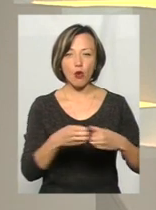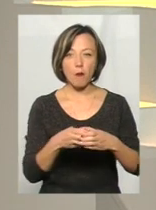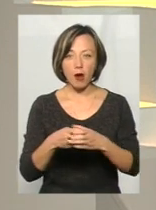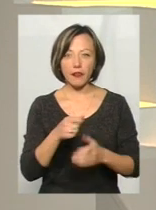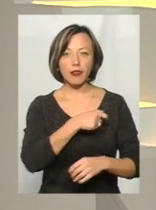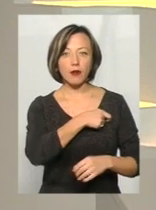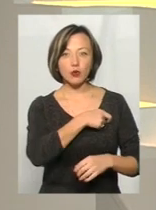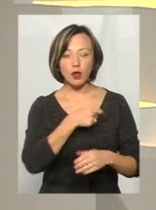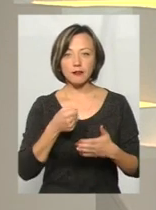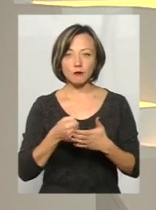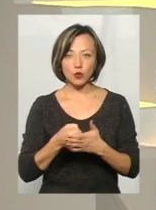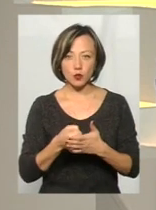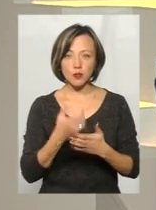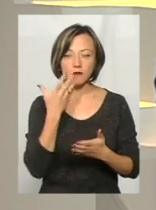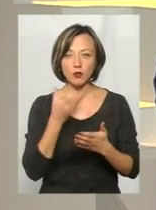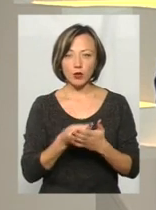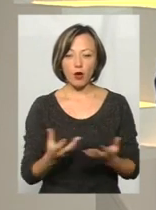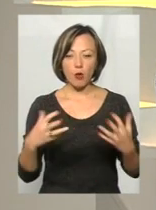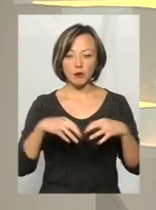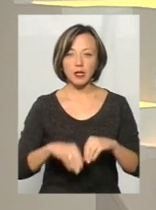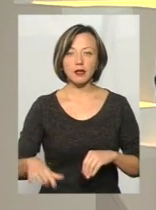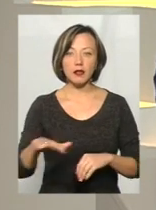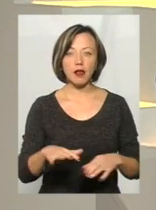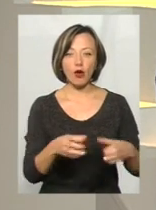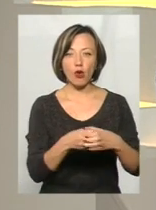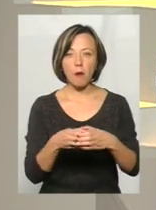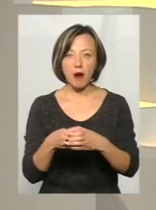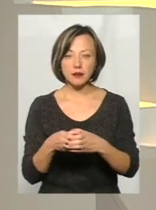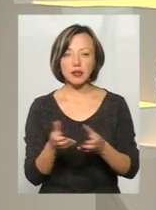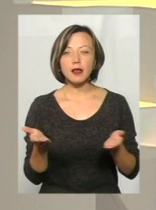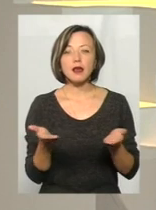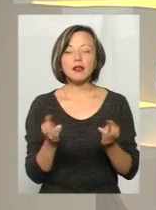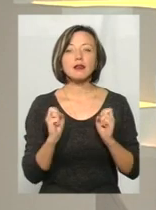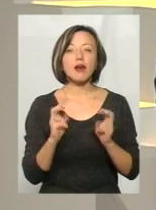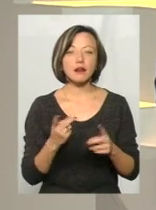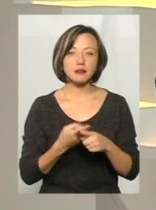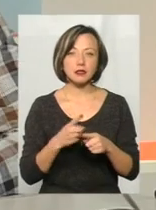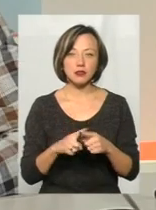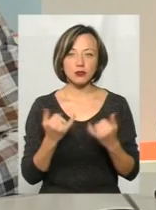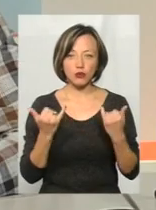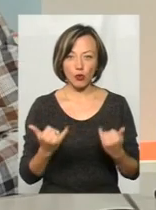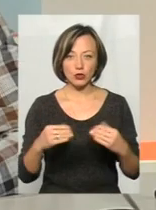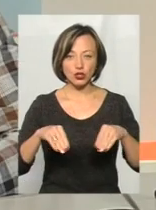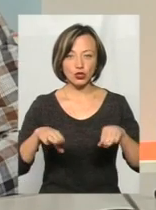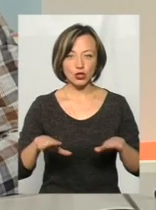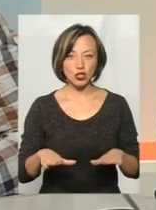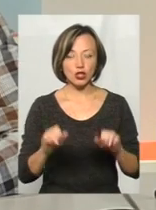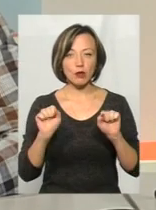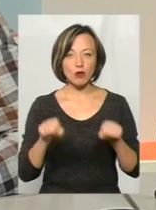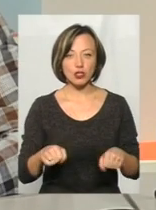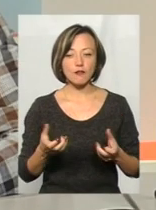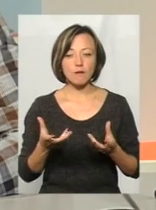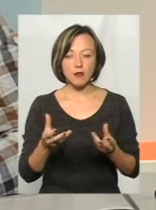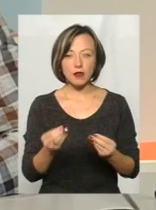депутатів до своїх об'єднаних тергромад. Яким чином це сьогоднішнє рішення може